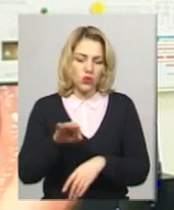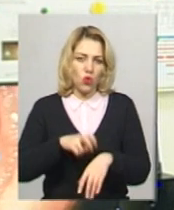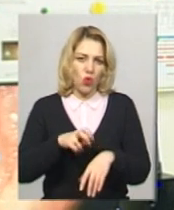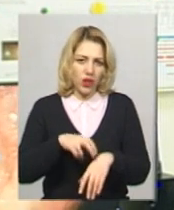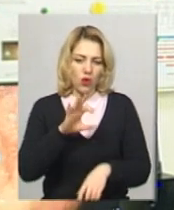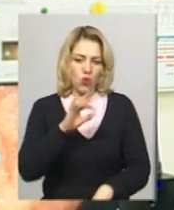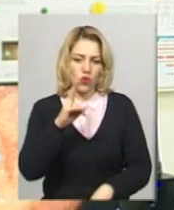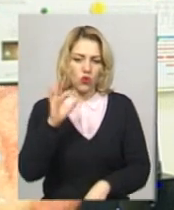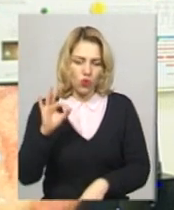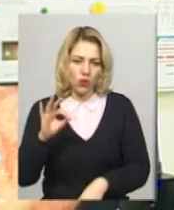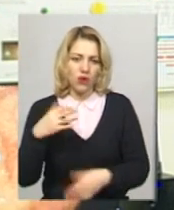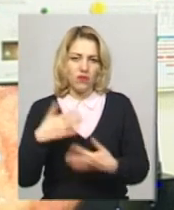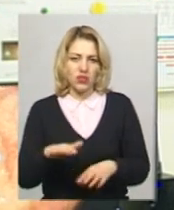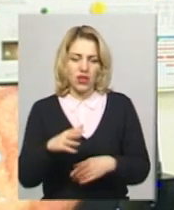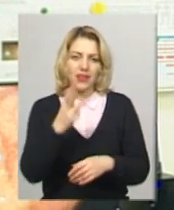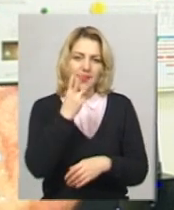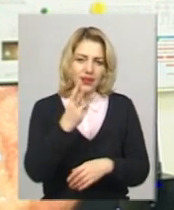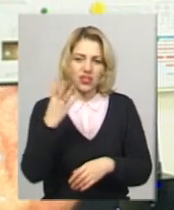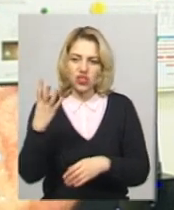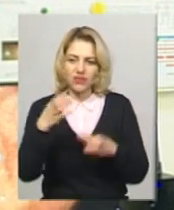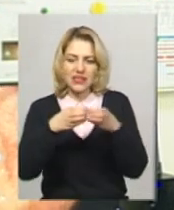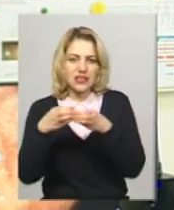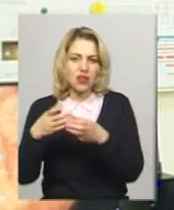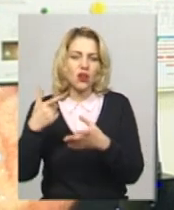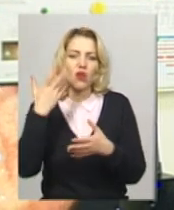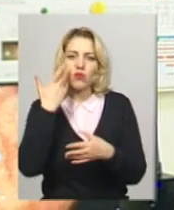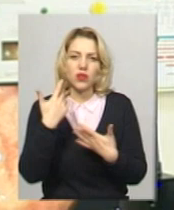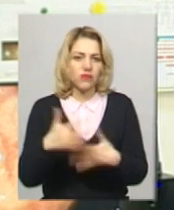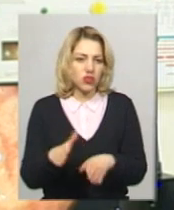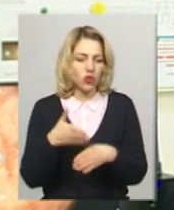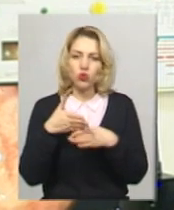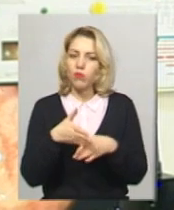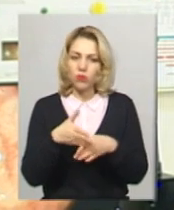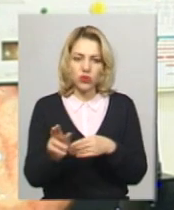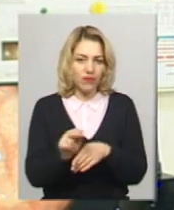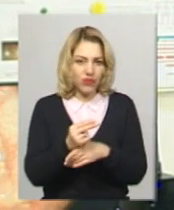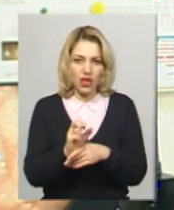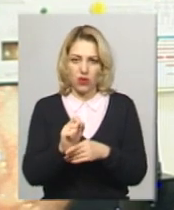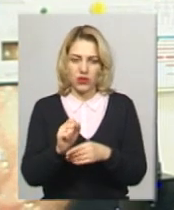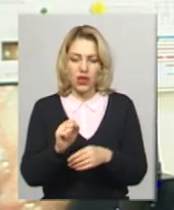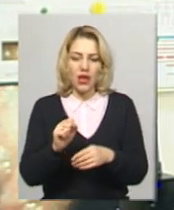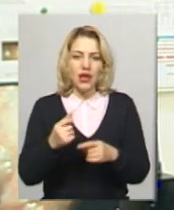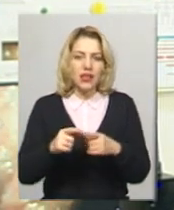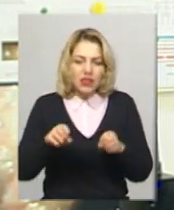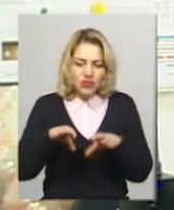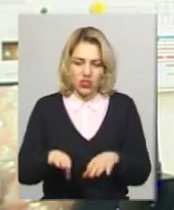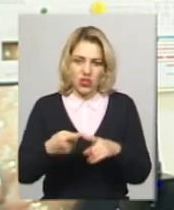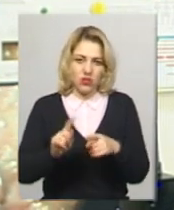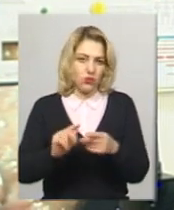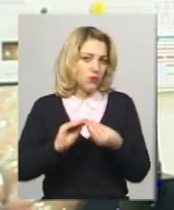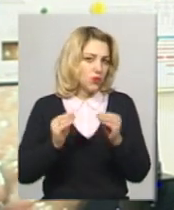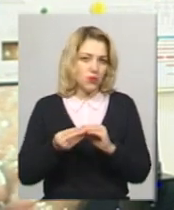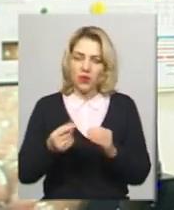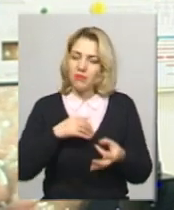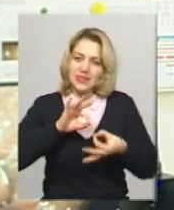онкологів вже в третій, четвертій стадії. Коли допомогти вилікувати і подивати цю проблему стає дуже складно.